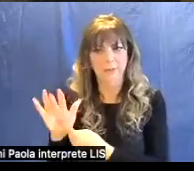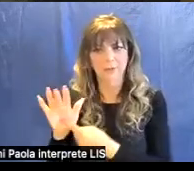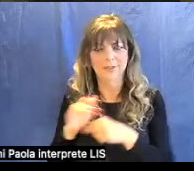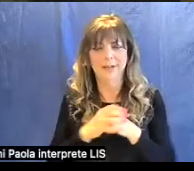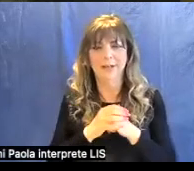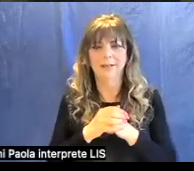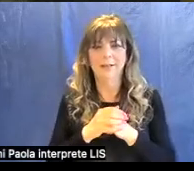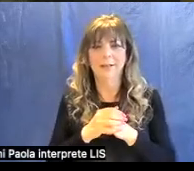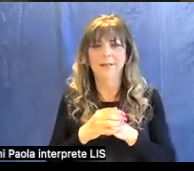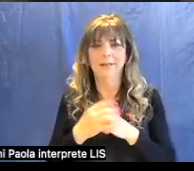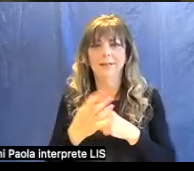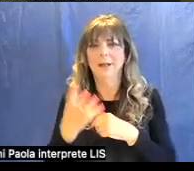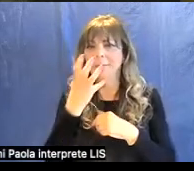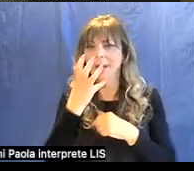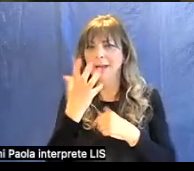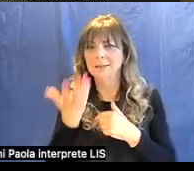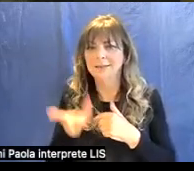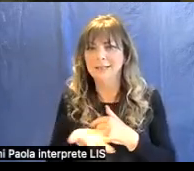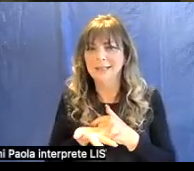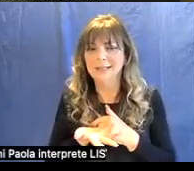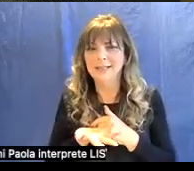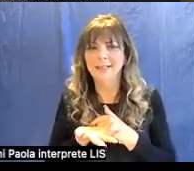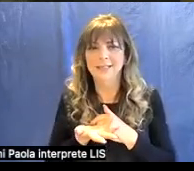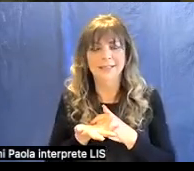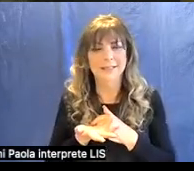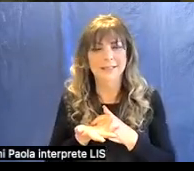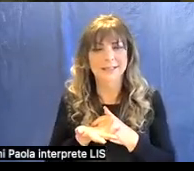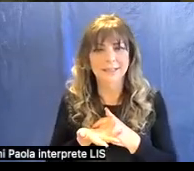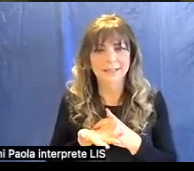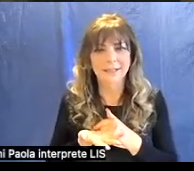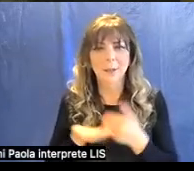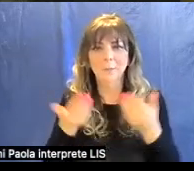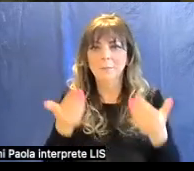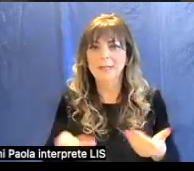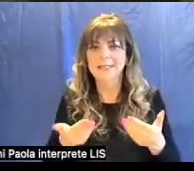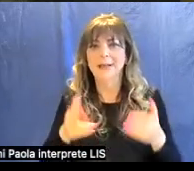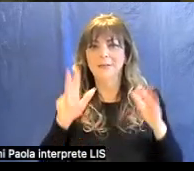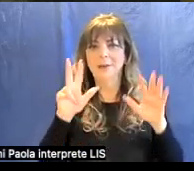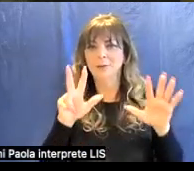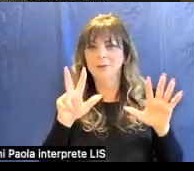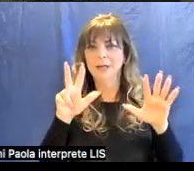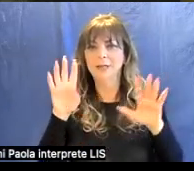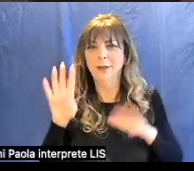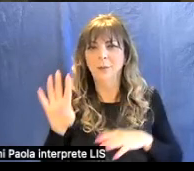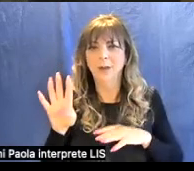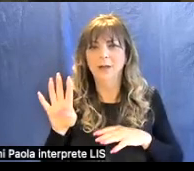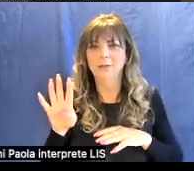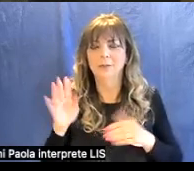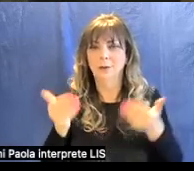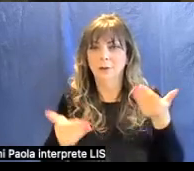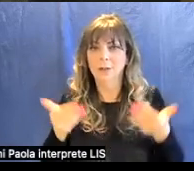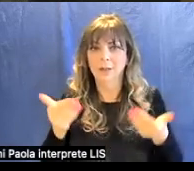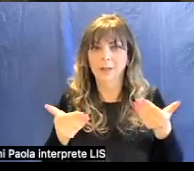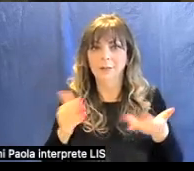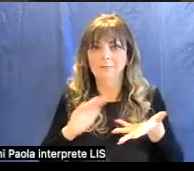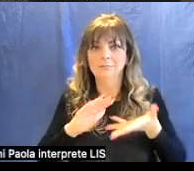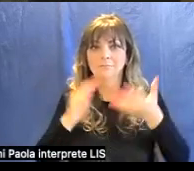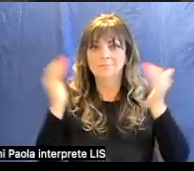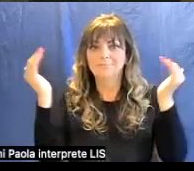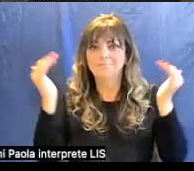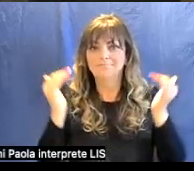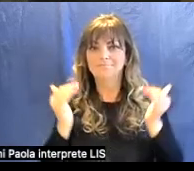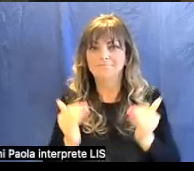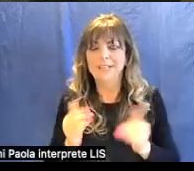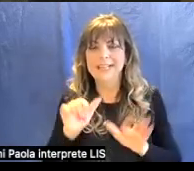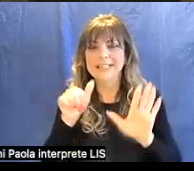maschera era una palla della nostra maremma di Volterra che pesava 84 libre e la ridussi con le ruote a 6 libre portando gli